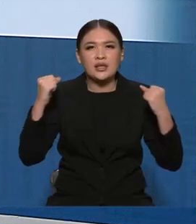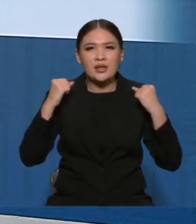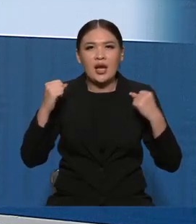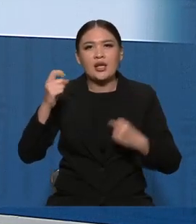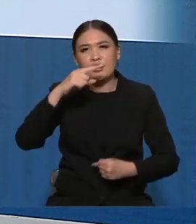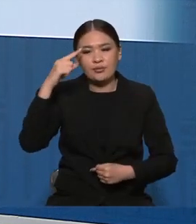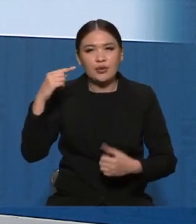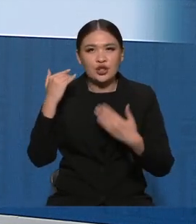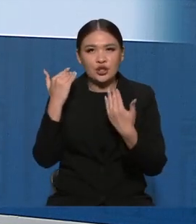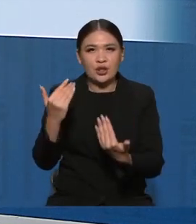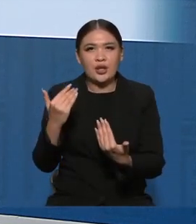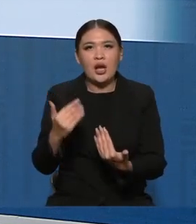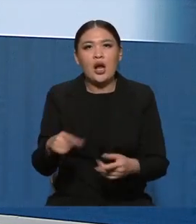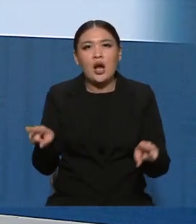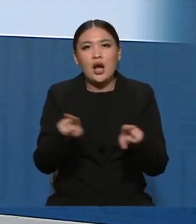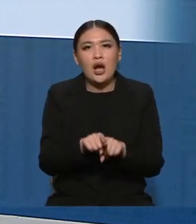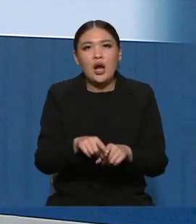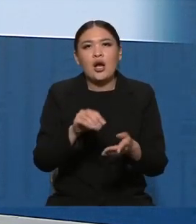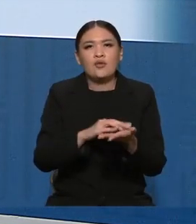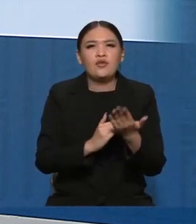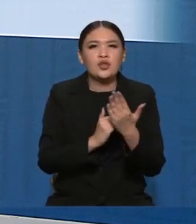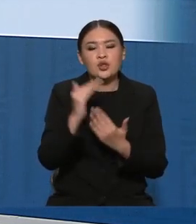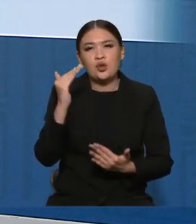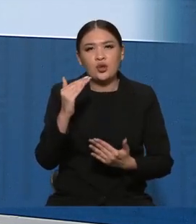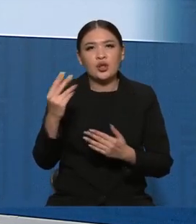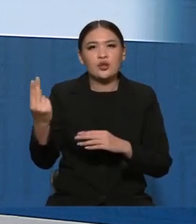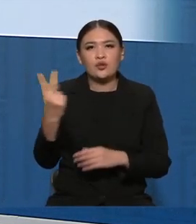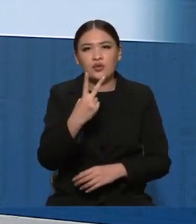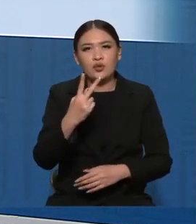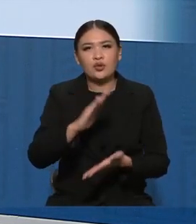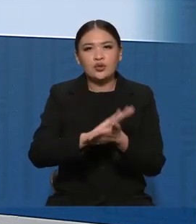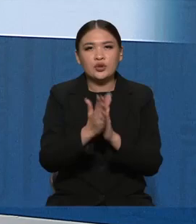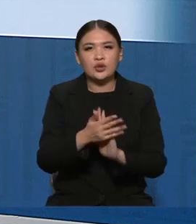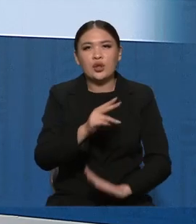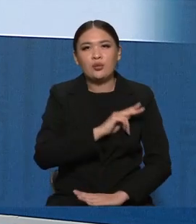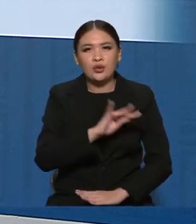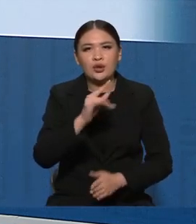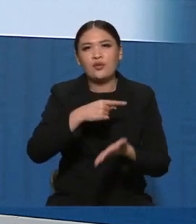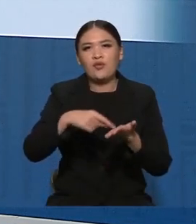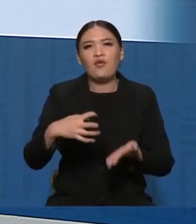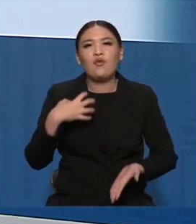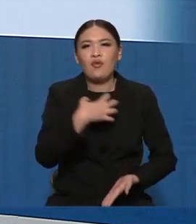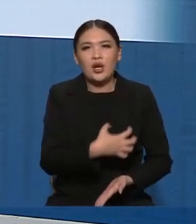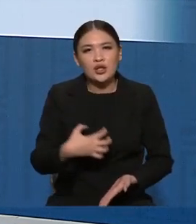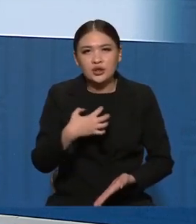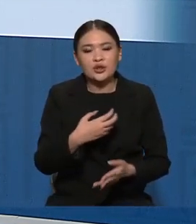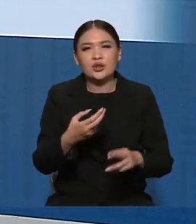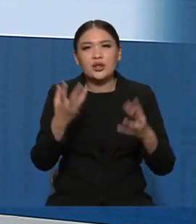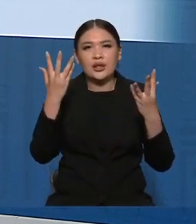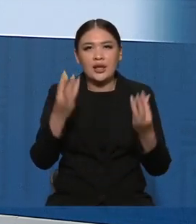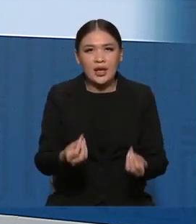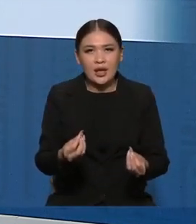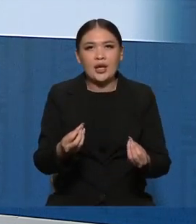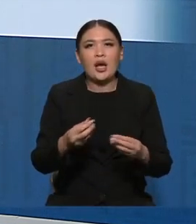делегация Азербайджана. Он также отметил высокую динамику двустороннего сотрудничества и подчеркнул важность проведения Дней